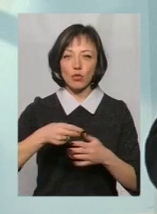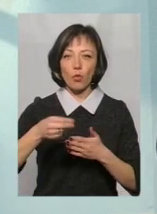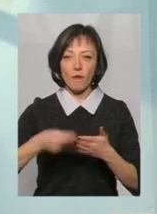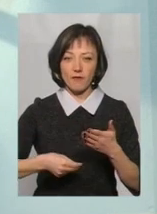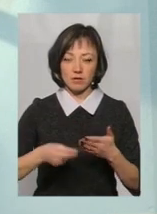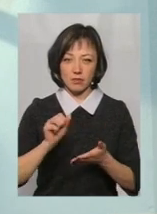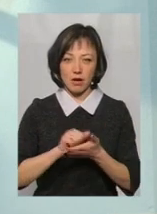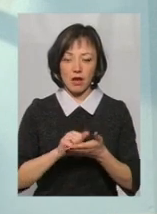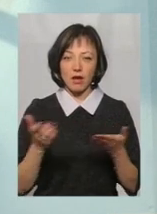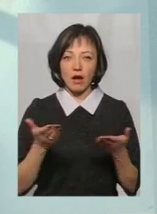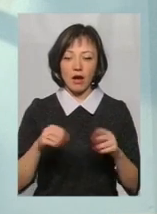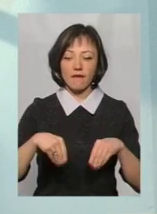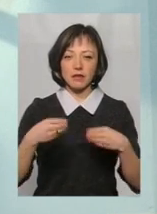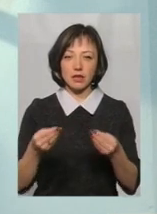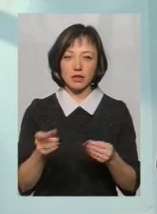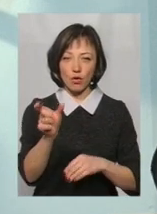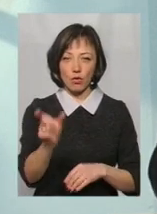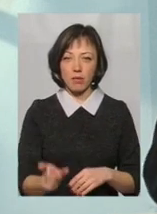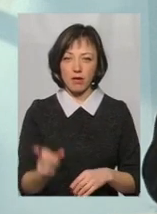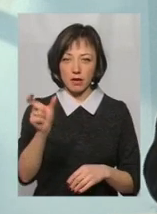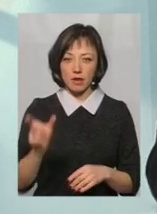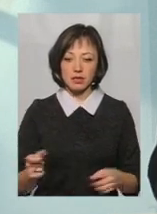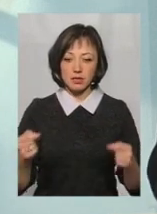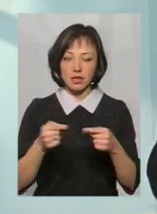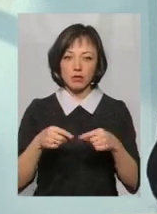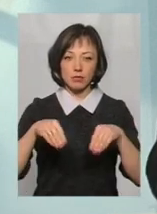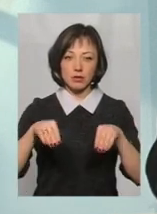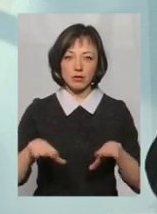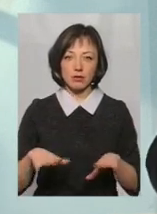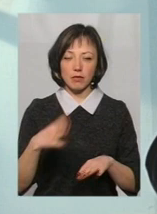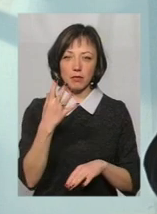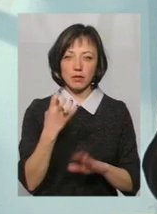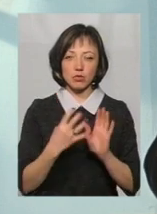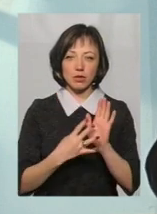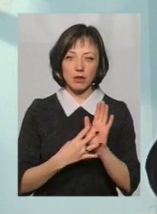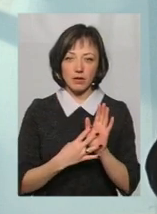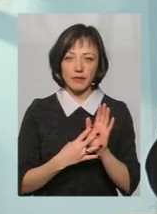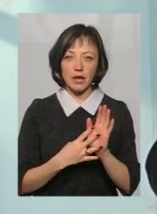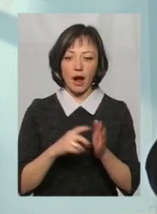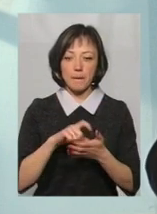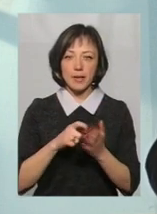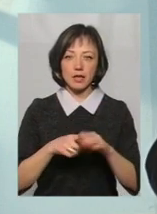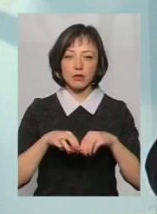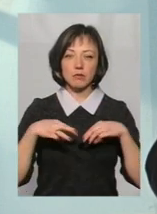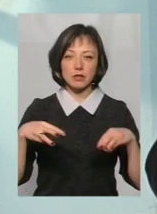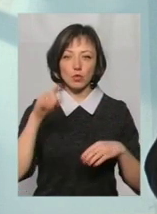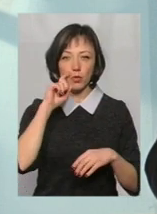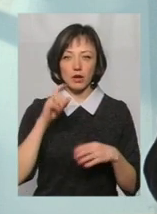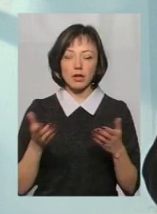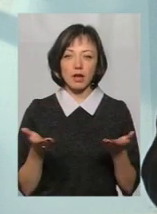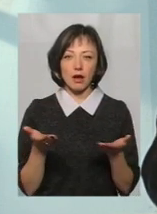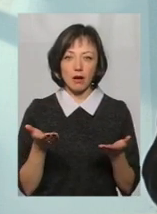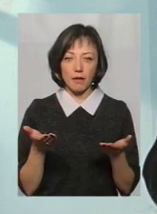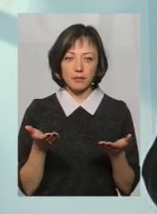видається громадянам згідно з постанови 509 Кабінету Міністрів України, яка